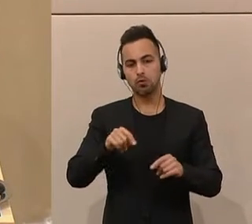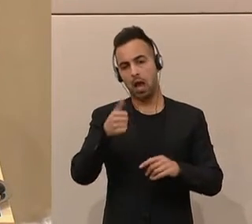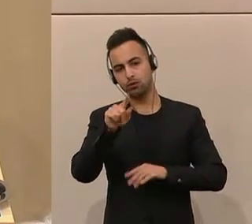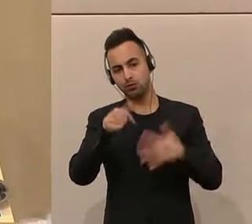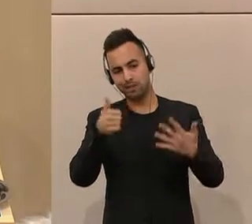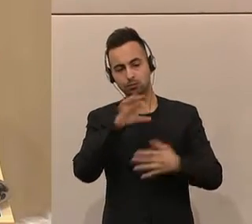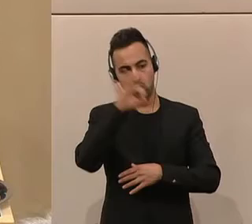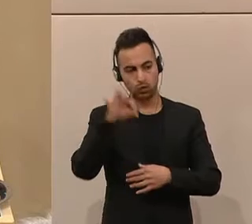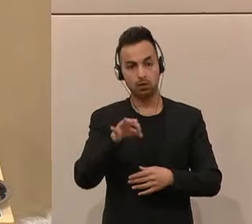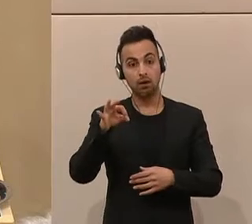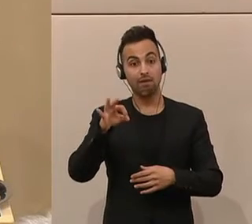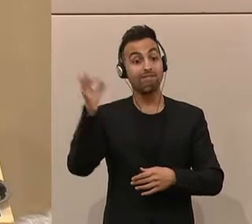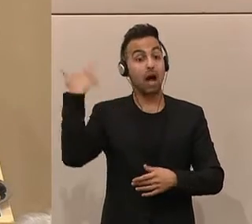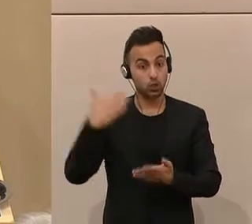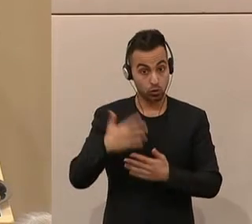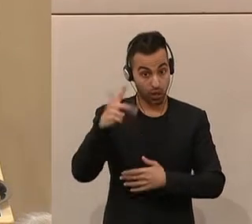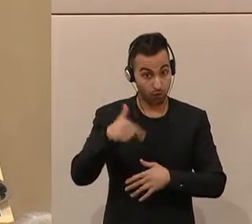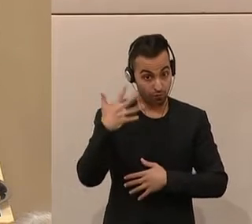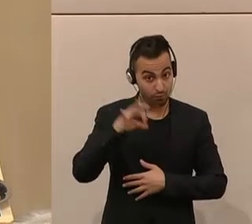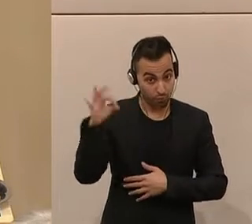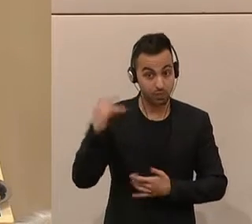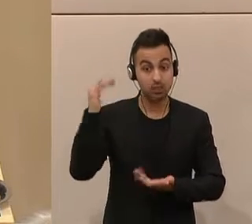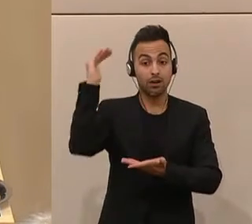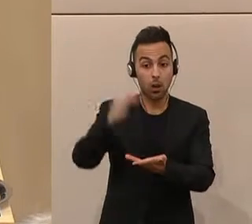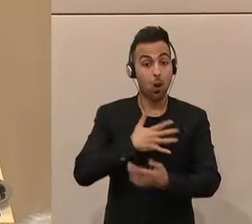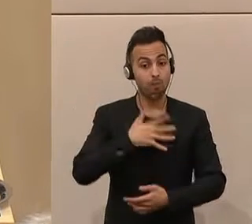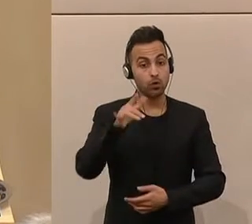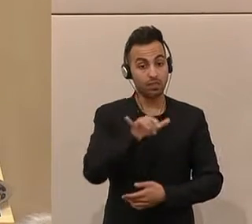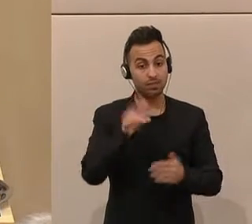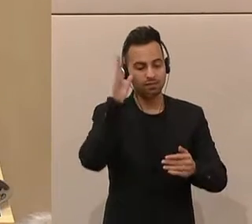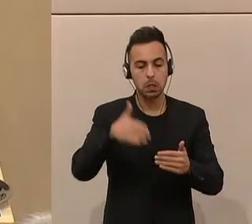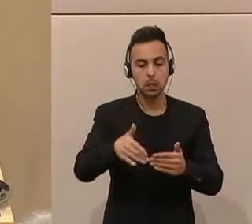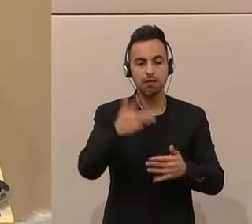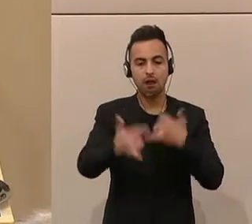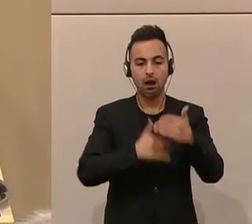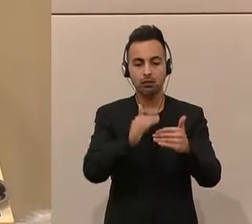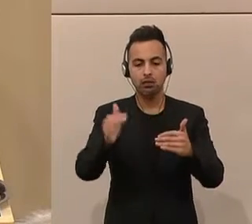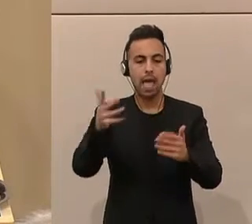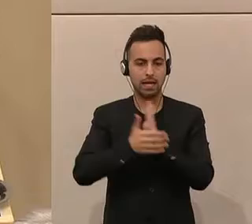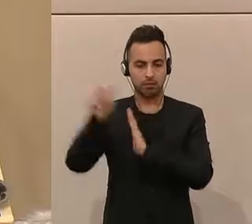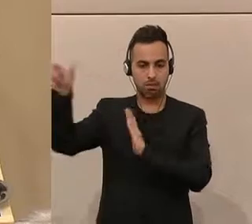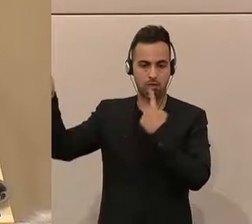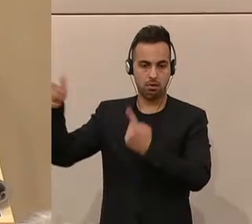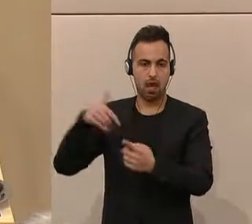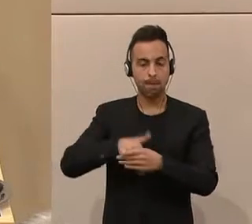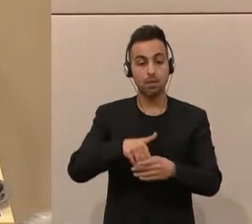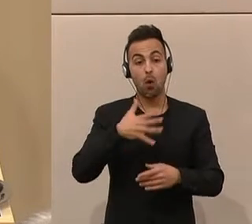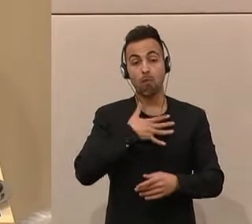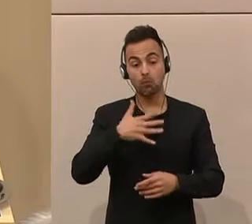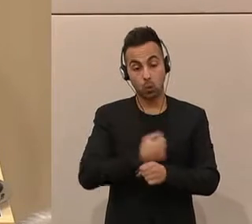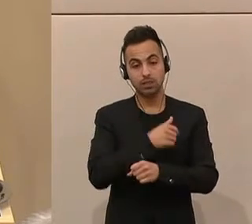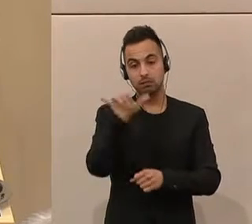Prozent zu liegen kommen, waren schon bei 3,5 Prozent. Auch wenn die Zinsen steigen werden in den nächsten Jahren und Experten gehen davon aus, werden die